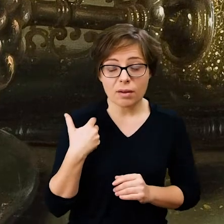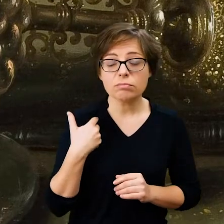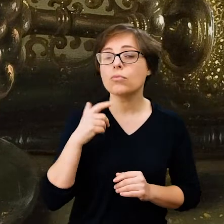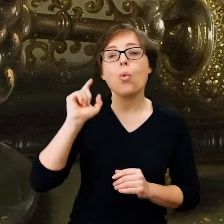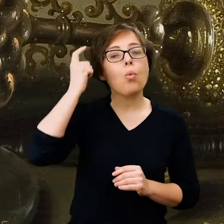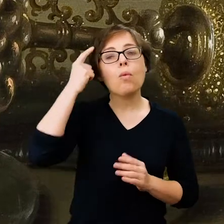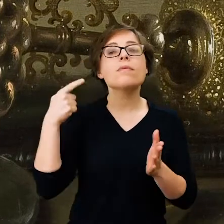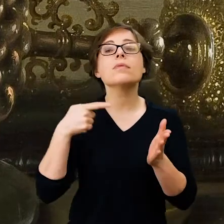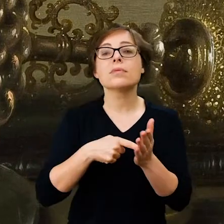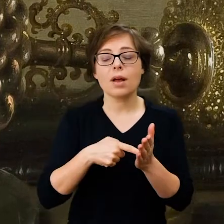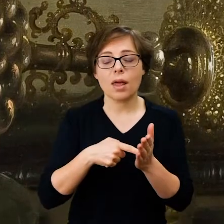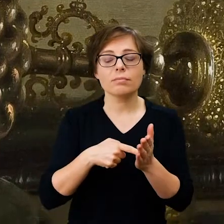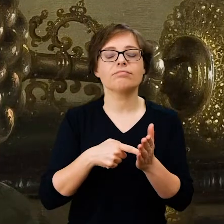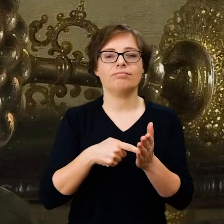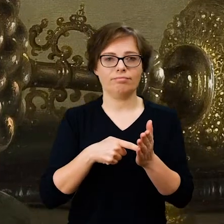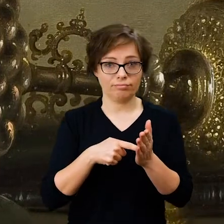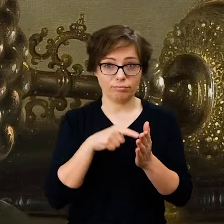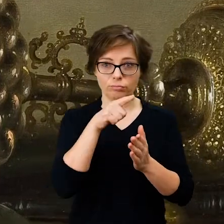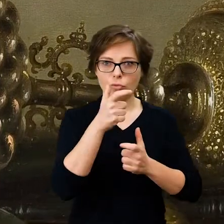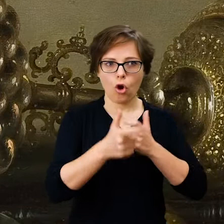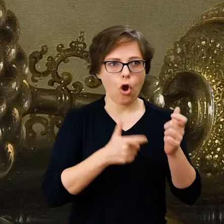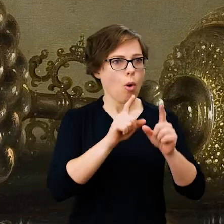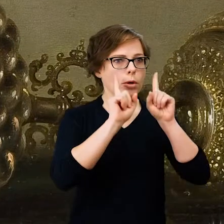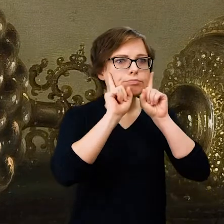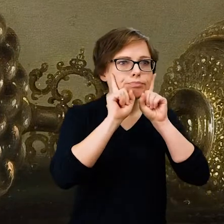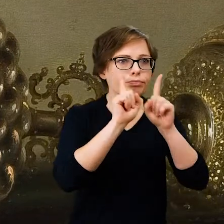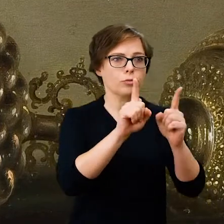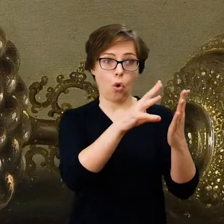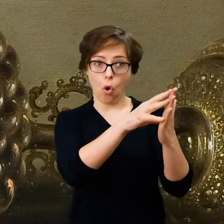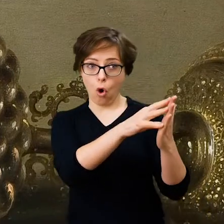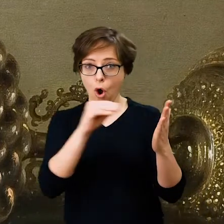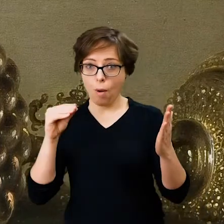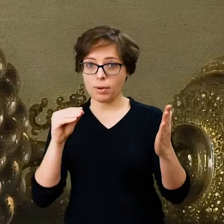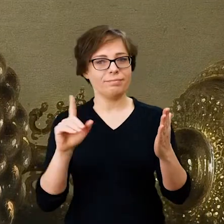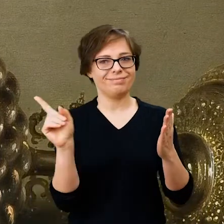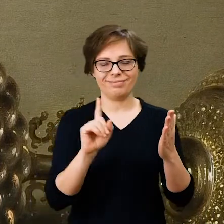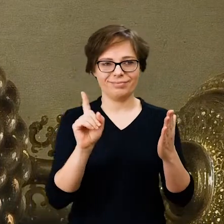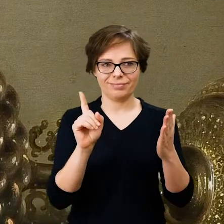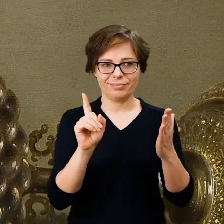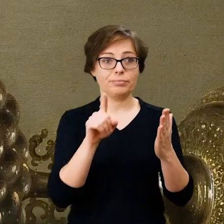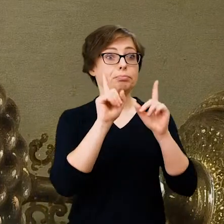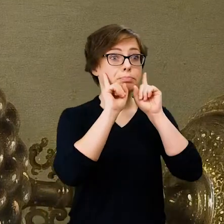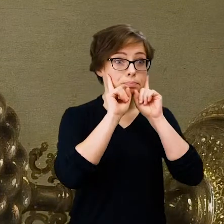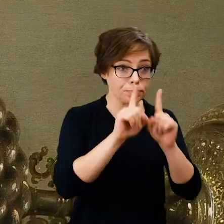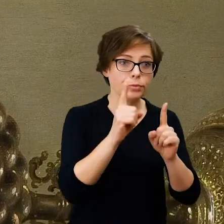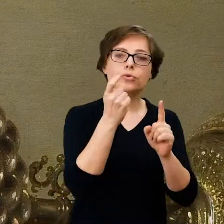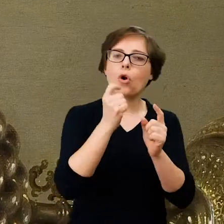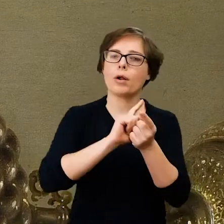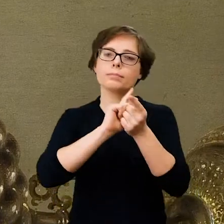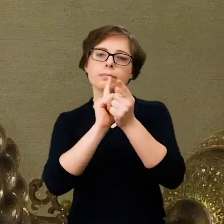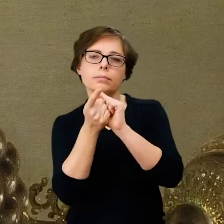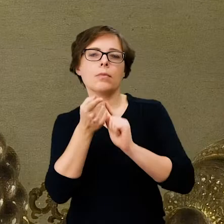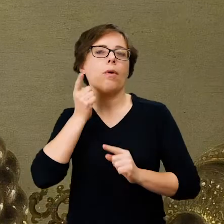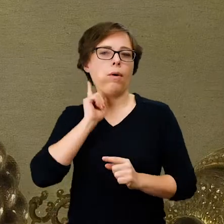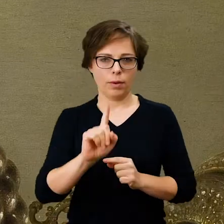wszystkim miała na celu odtwarzanie, tworzenie iluzji rzeczywistości, ale niekoniecznie stanowiła jej